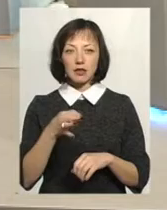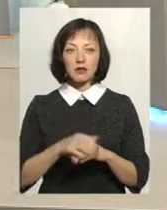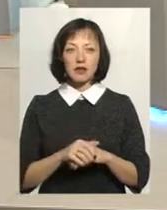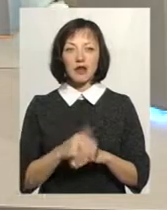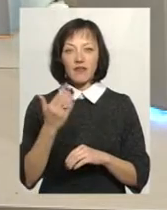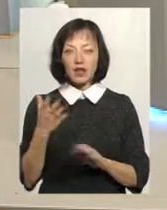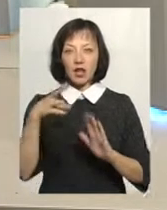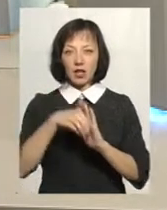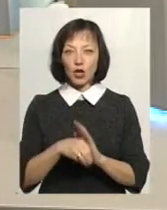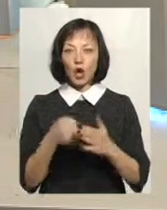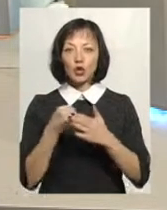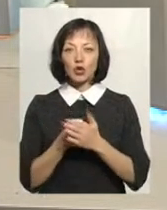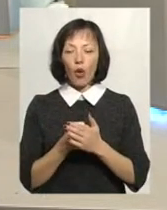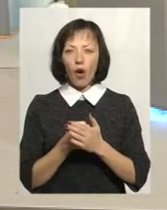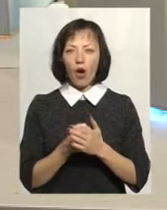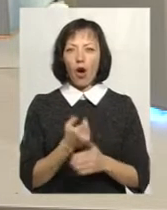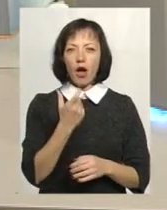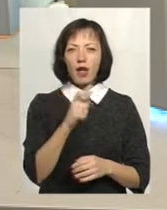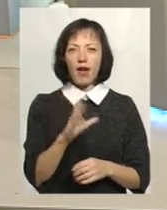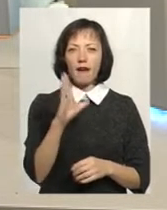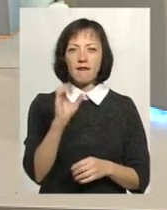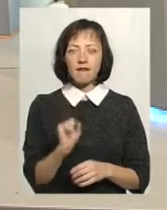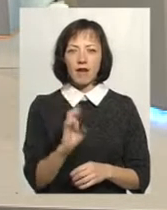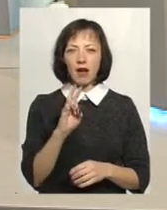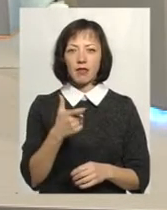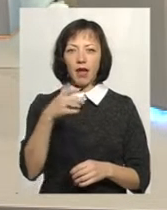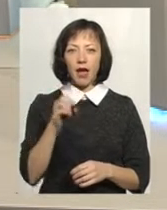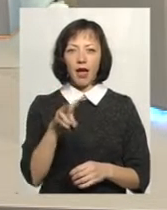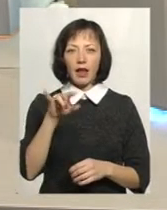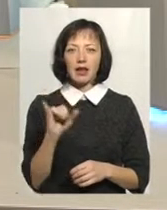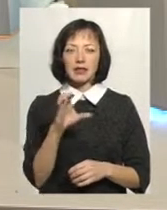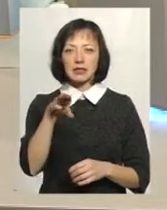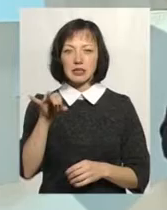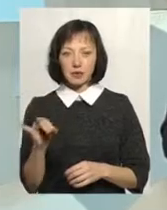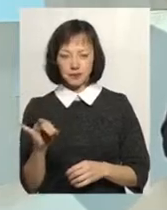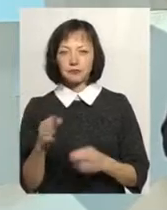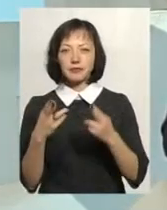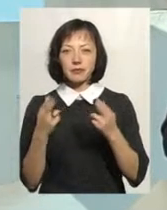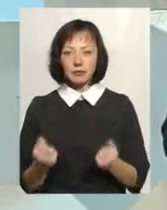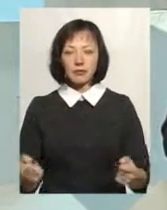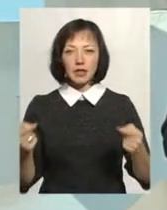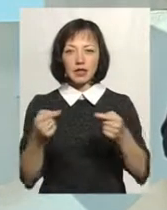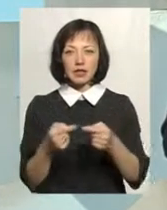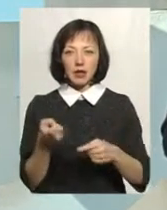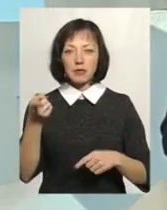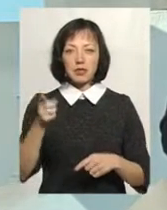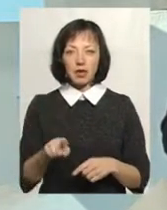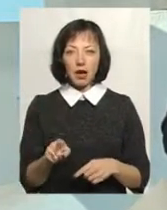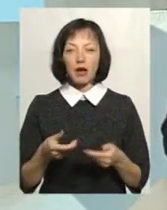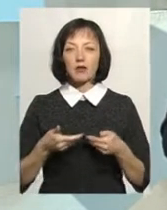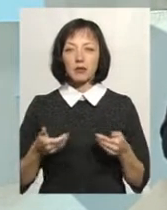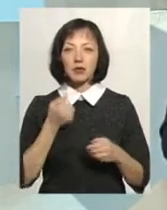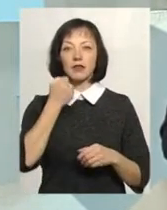знаю, що ви належите до іванилістів, особливо їх гнобили. Дійсно, саме так. Ми вдячні